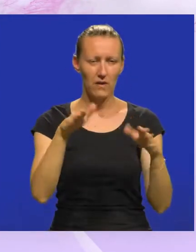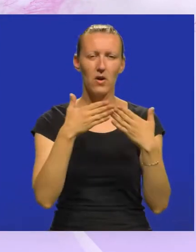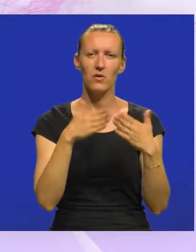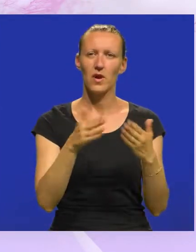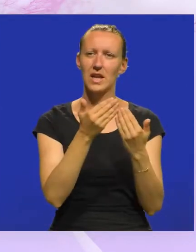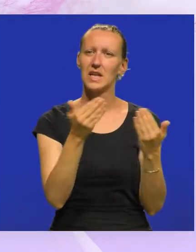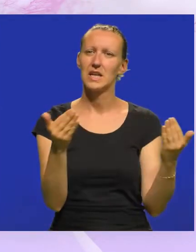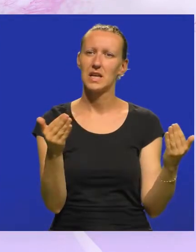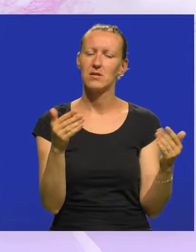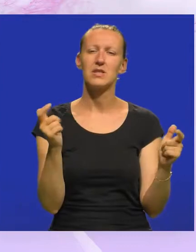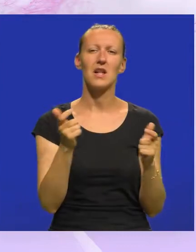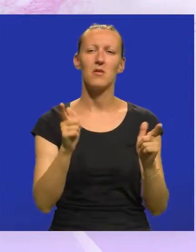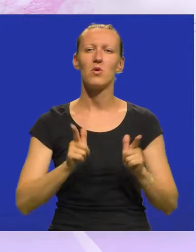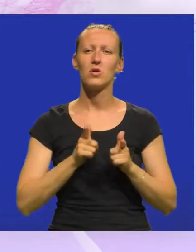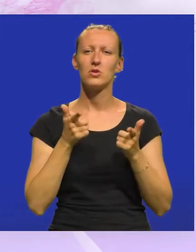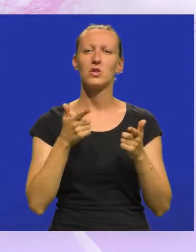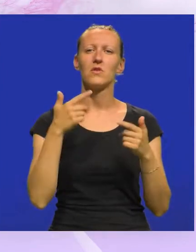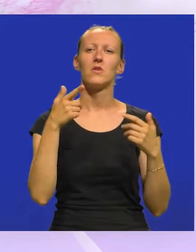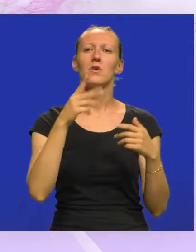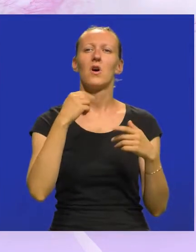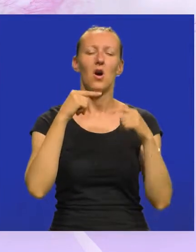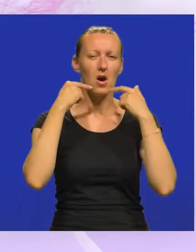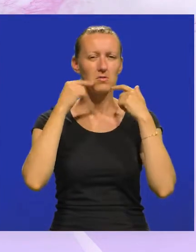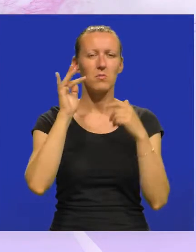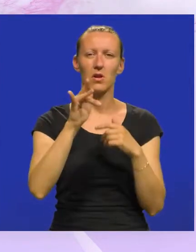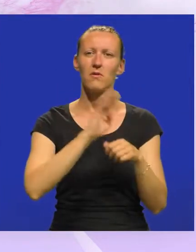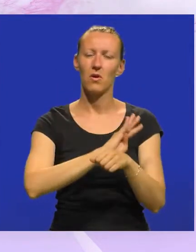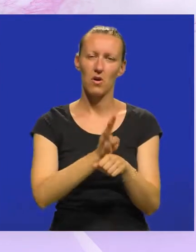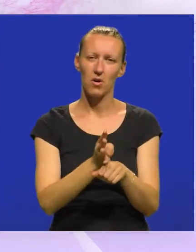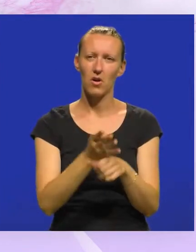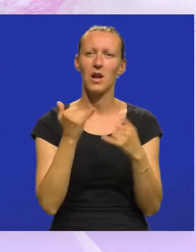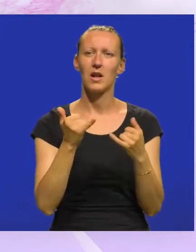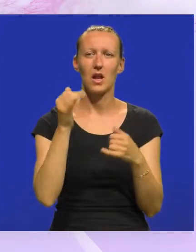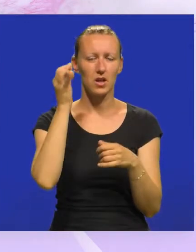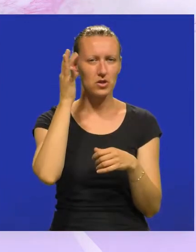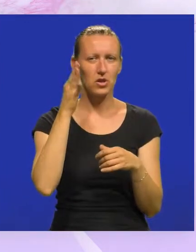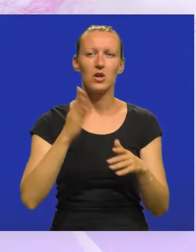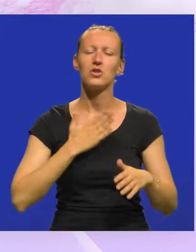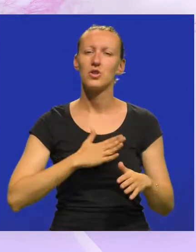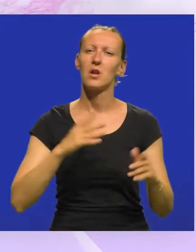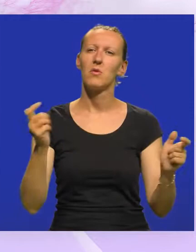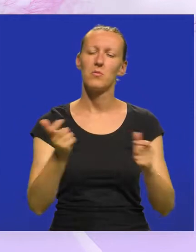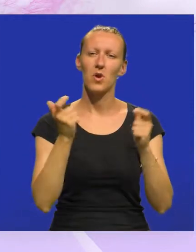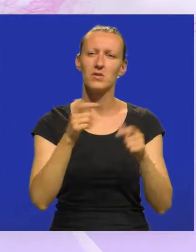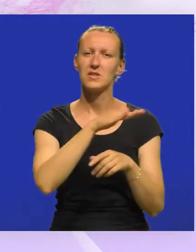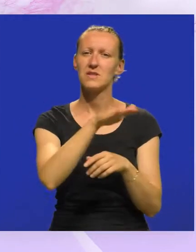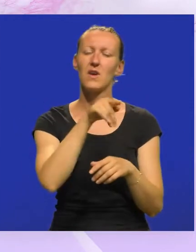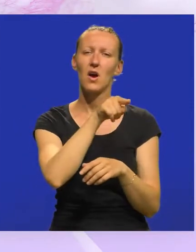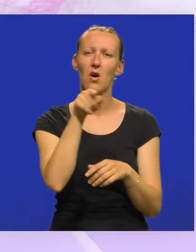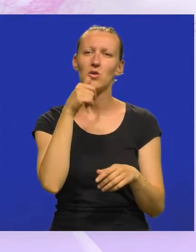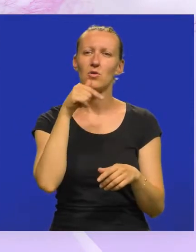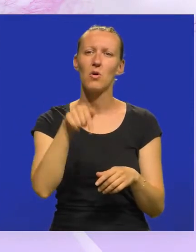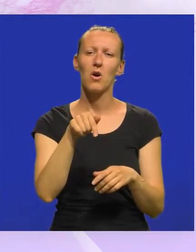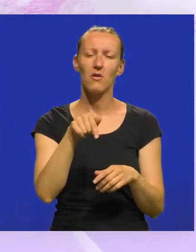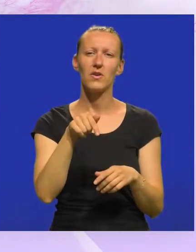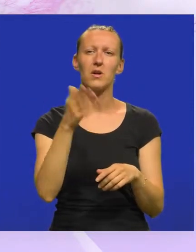otvaranje izložbe Slavimo život osmijehom protiv korone. Na današnji dan želimo proslaviti sve ono što